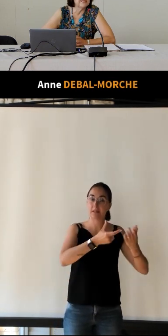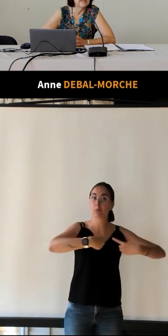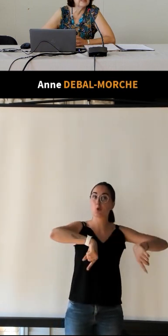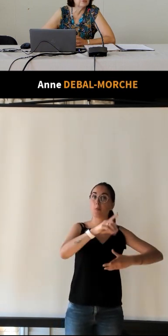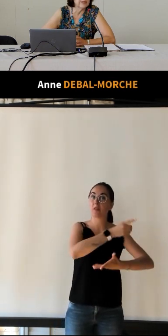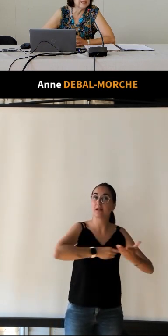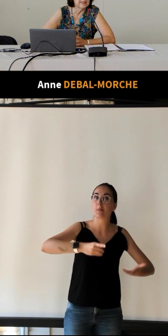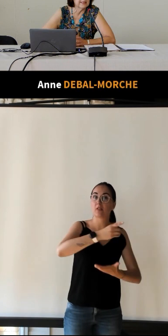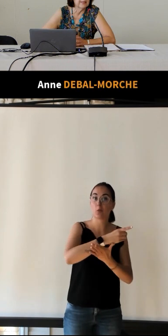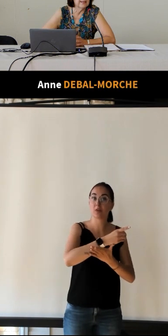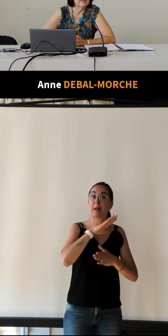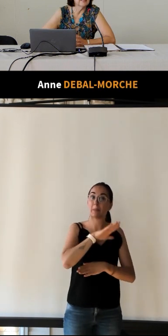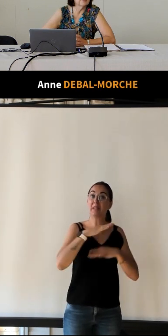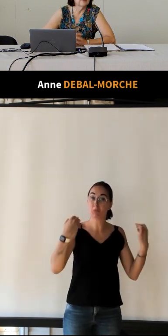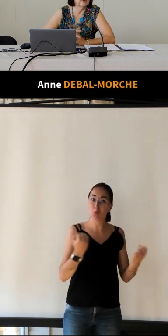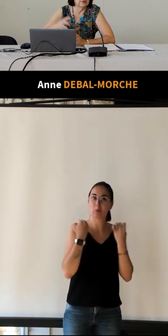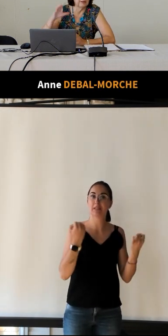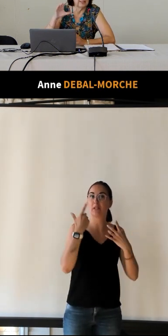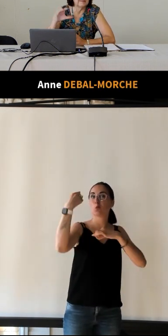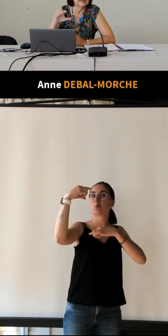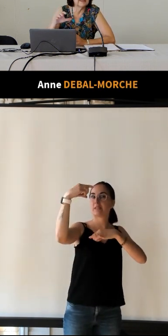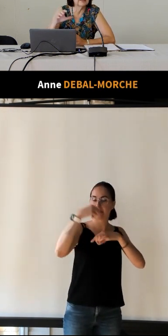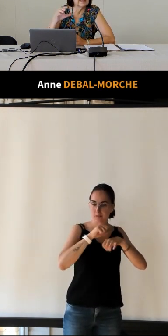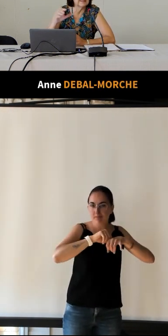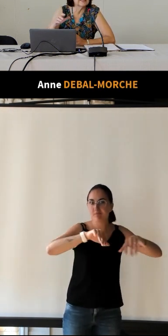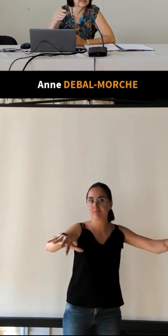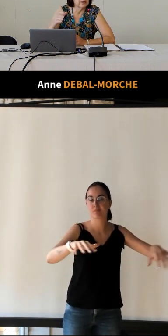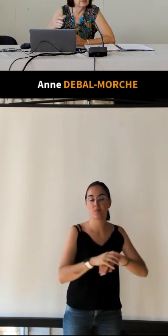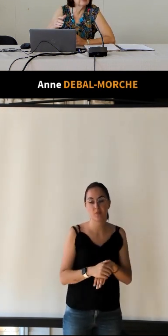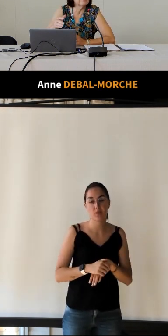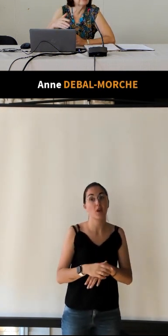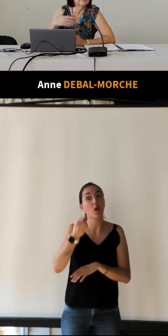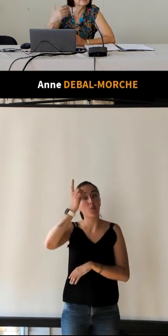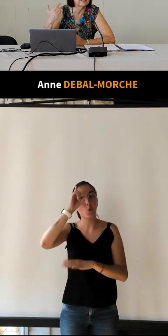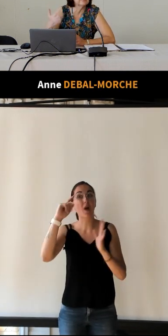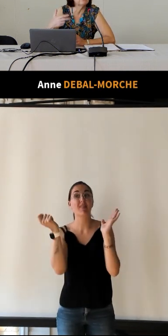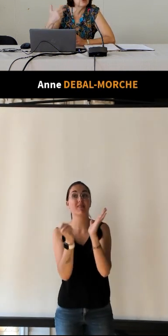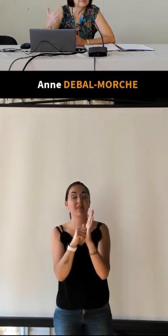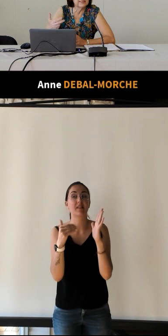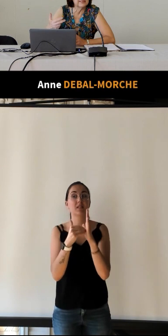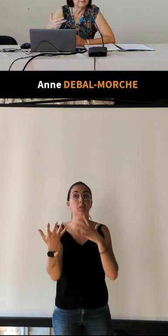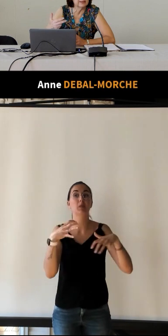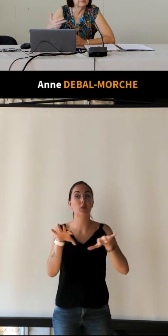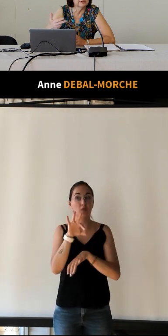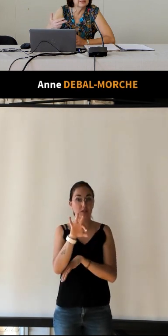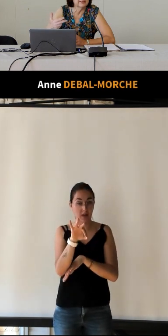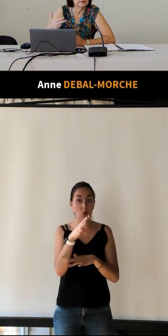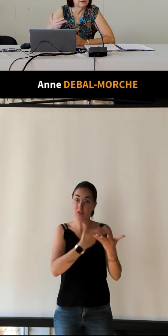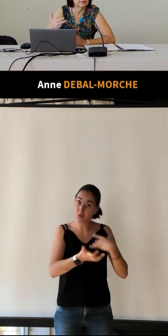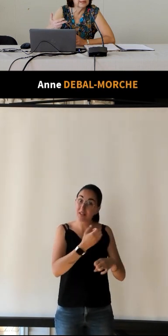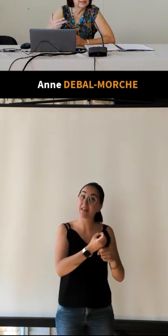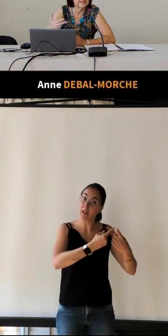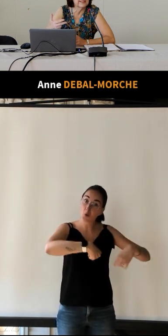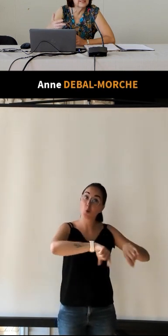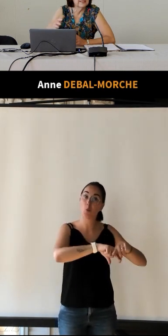publicité touristique parce qu'à partir des années 50 va être créé le comité départemental